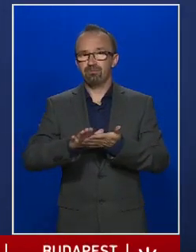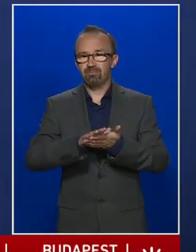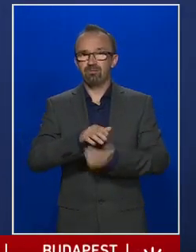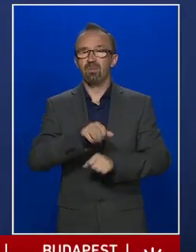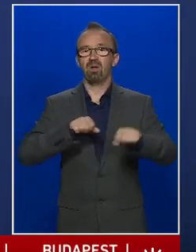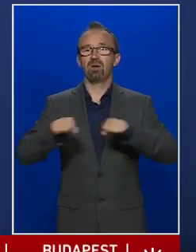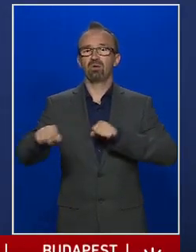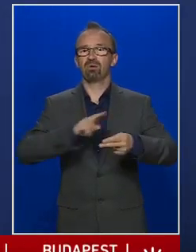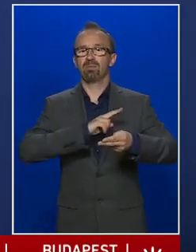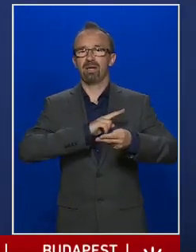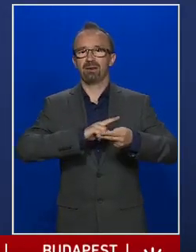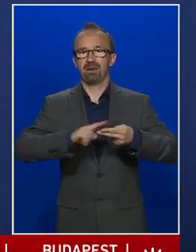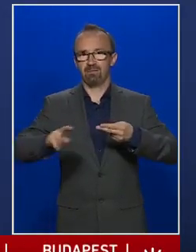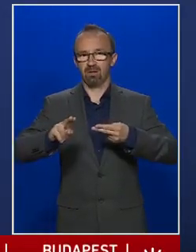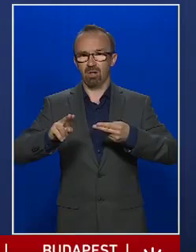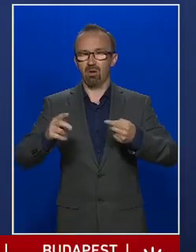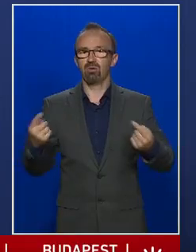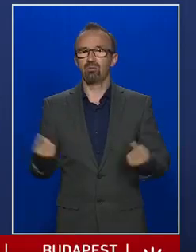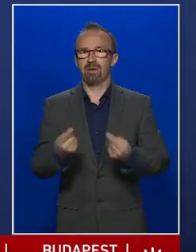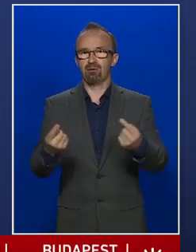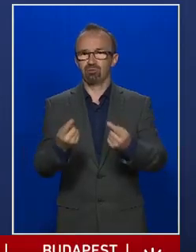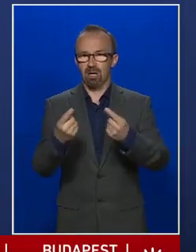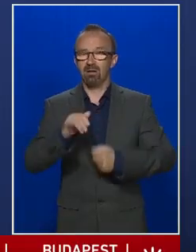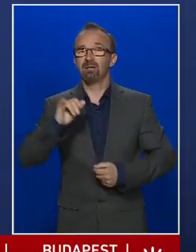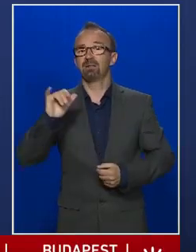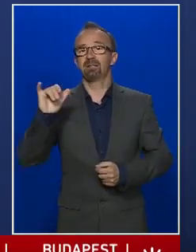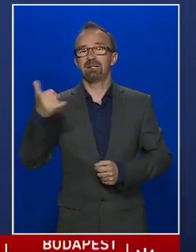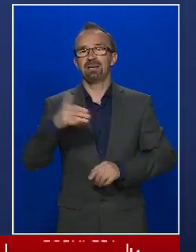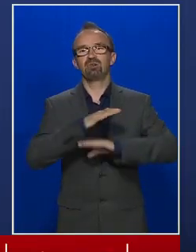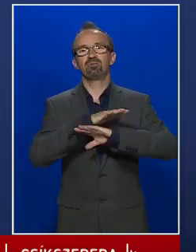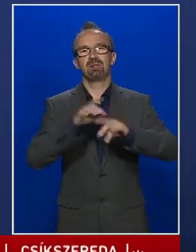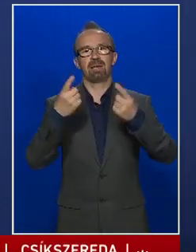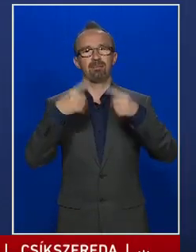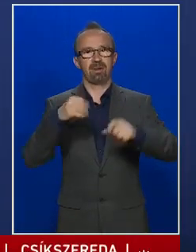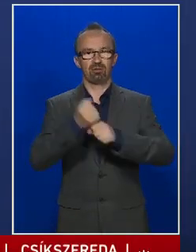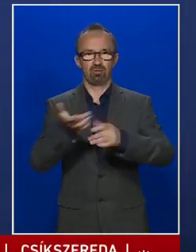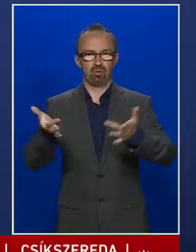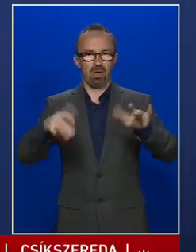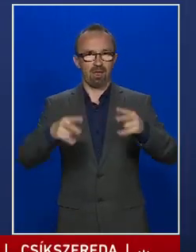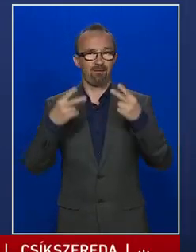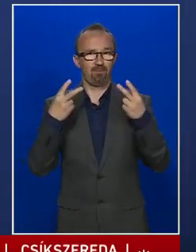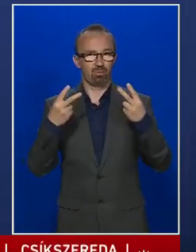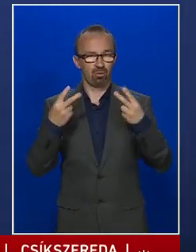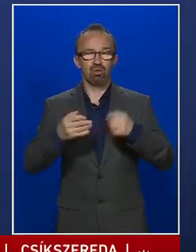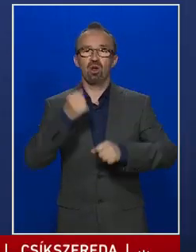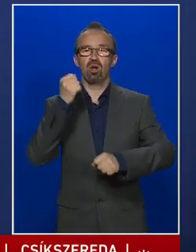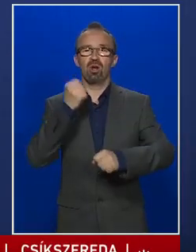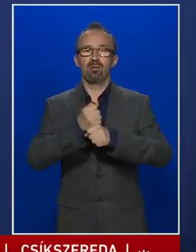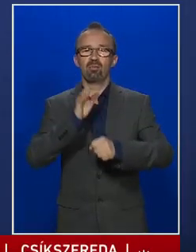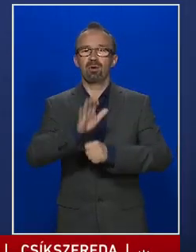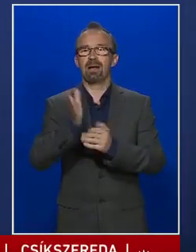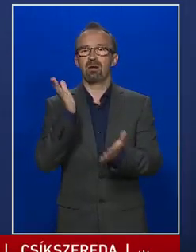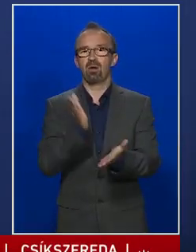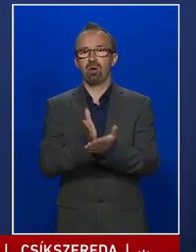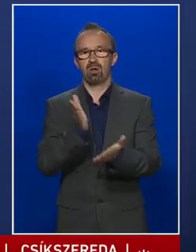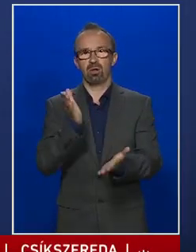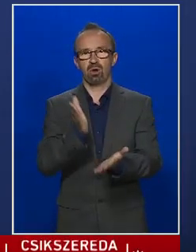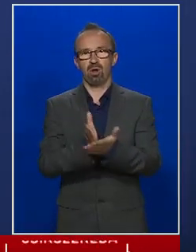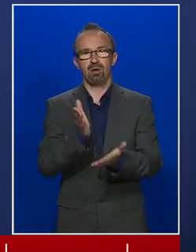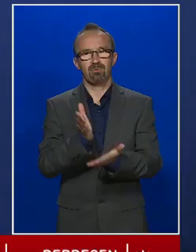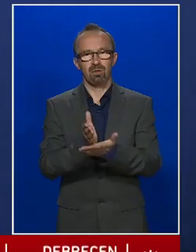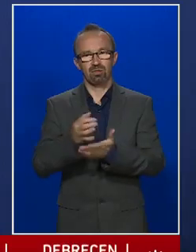kormányhivatalok menedzselnek, és minden más munkahelyen, hogy a munkára alkalmas,